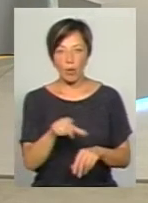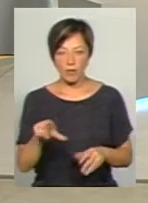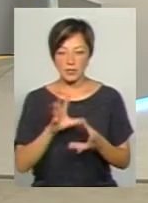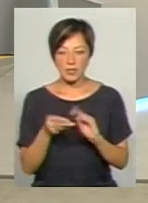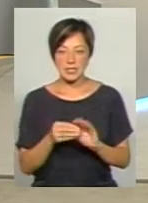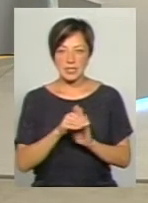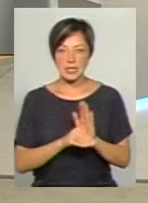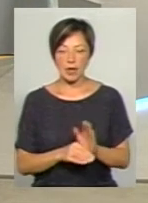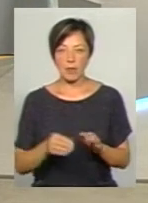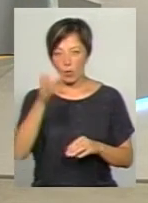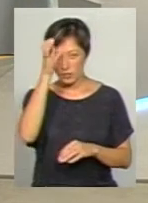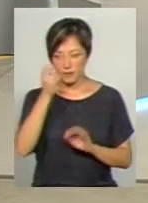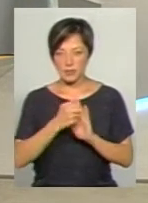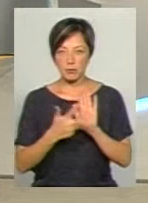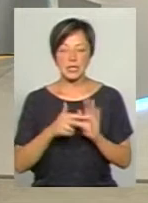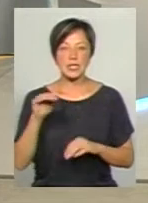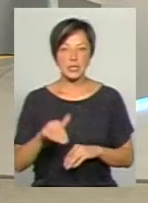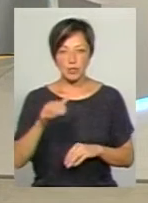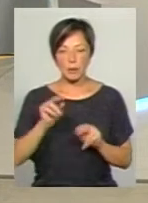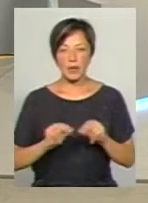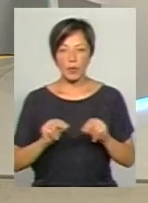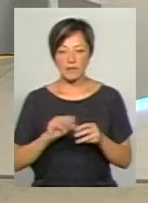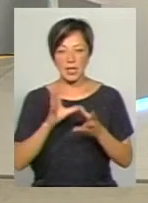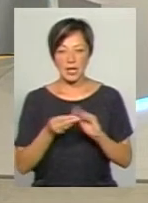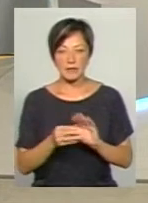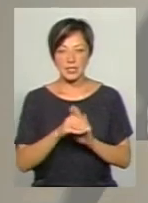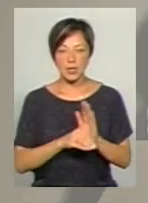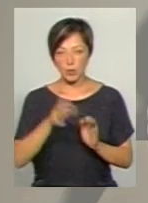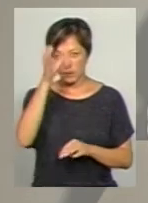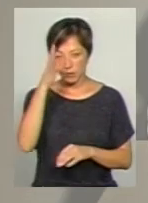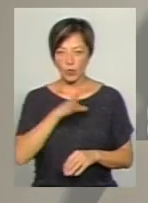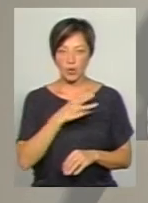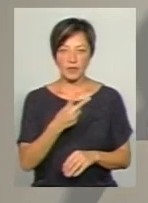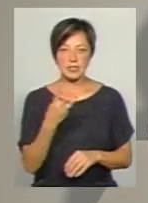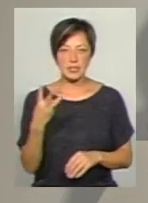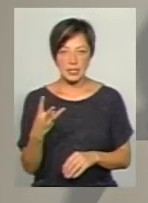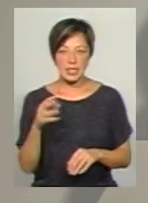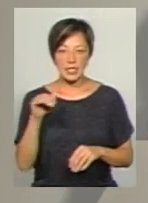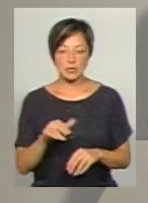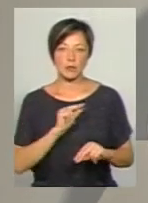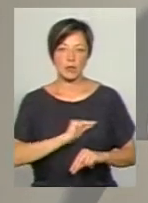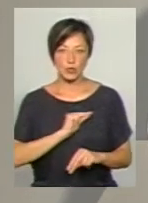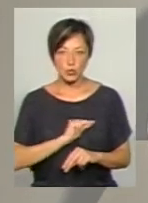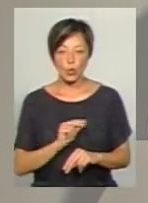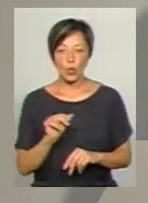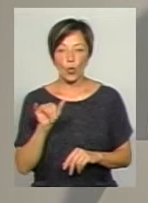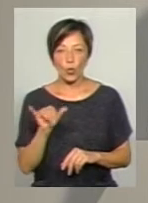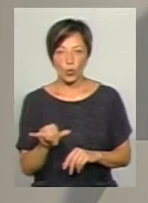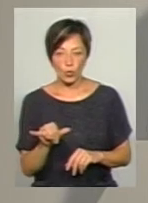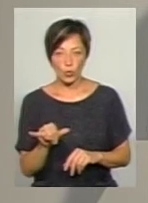і взагалі в системі освіти було 23 тисячі працюючих, то у